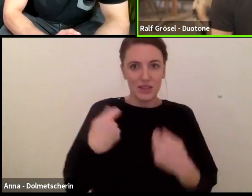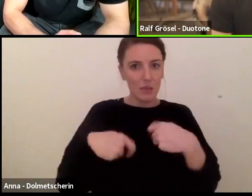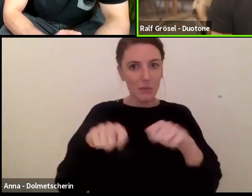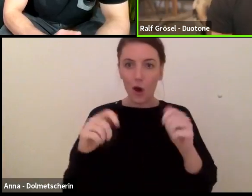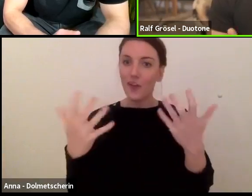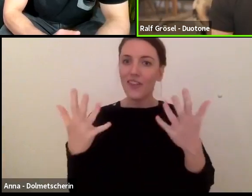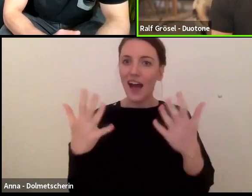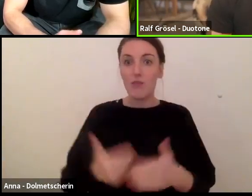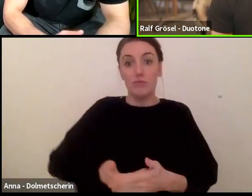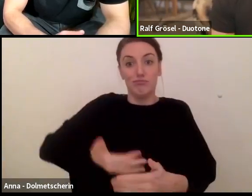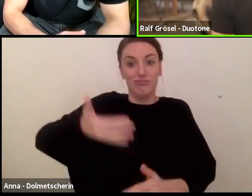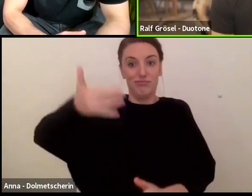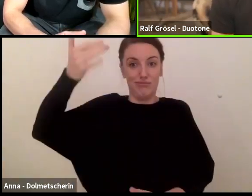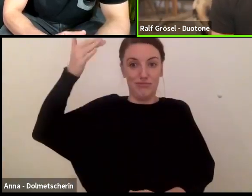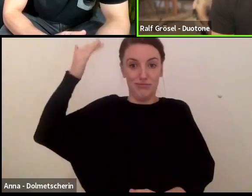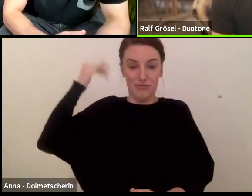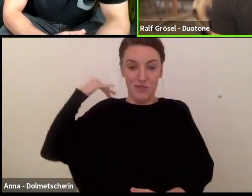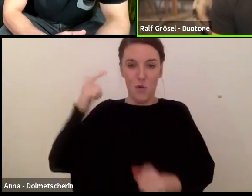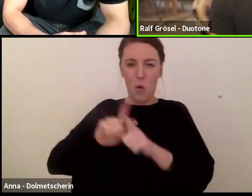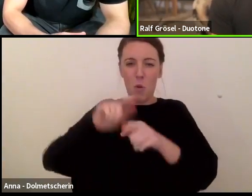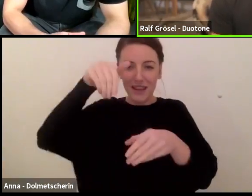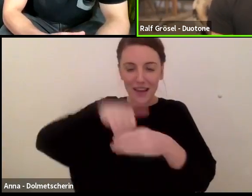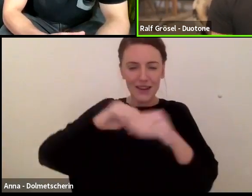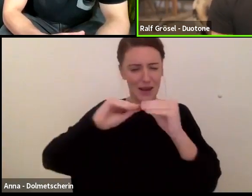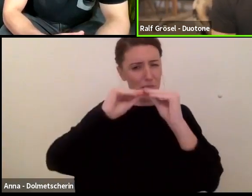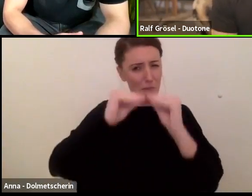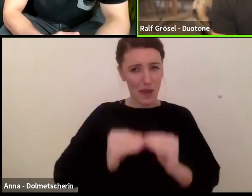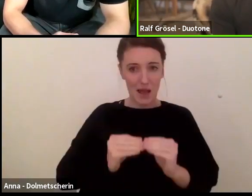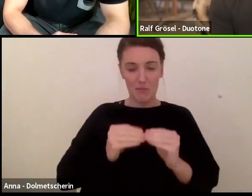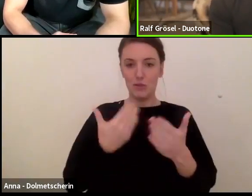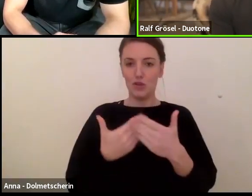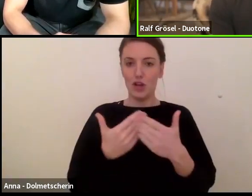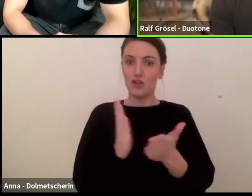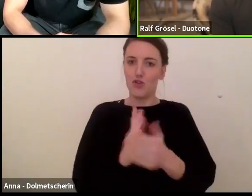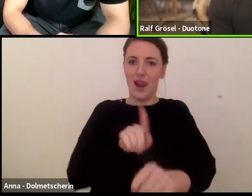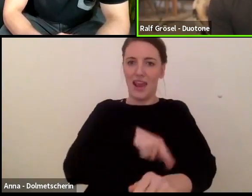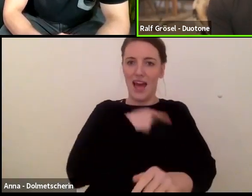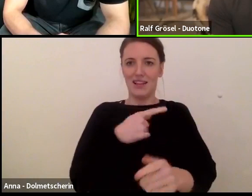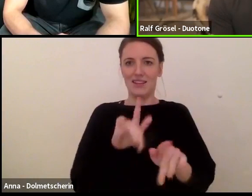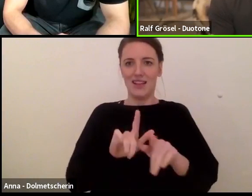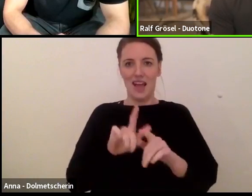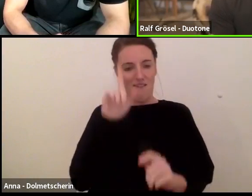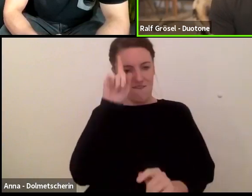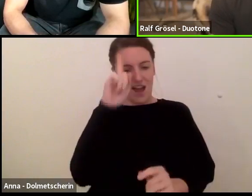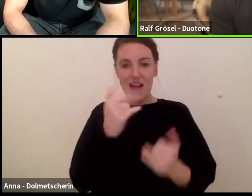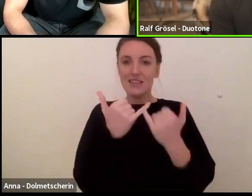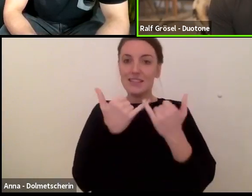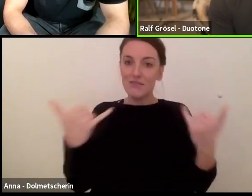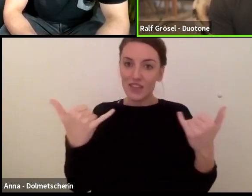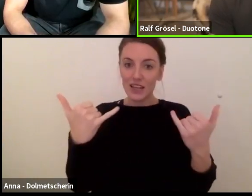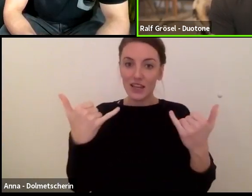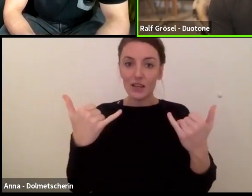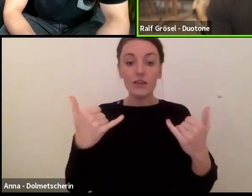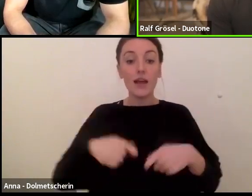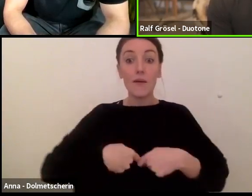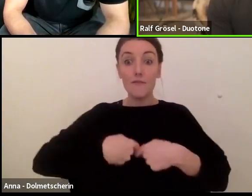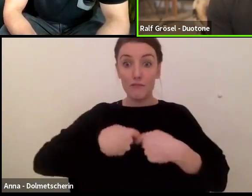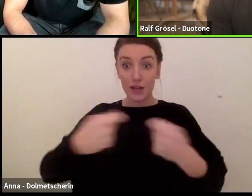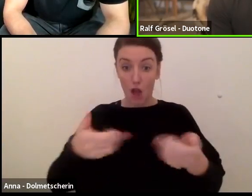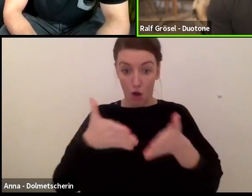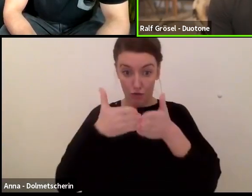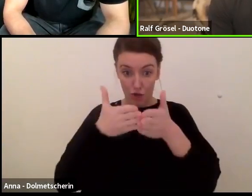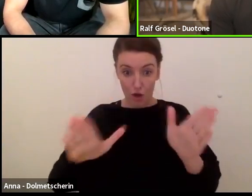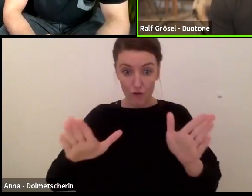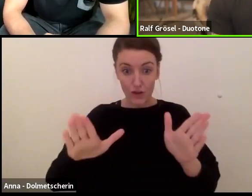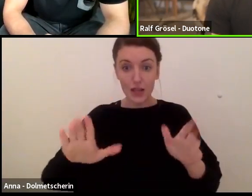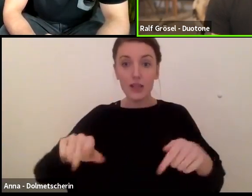Also unsere Produktzyklen aufgrund der Komplexität. Und wenn wir dann das Marktfeedback bekommen, das heißt also zum